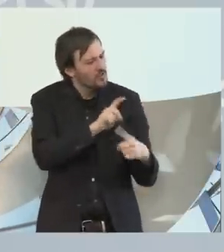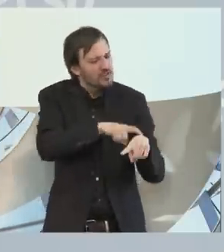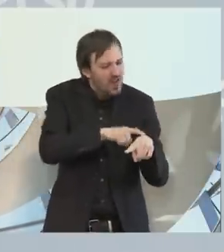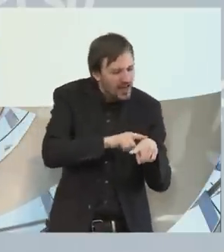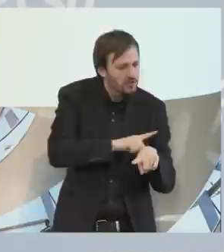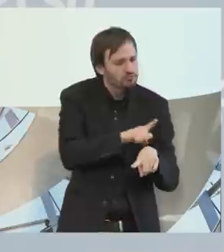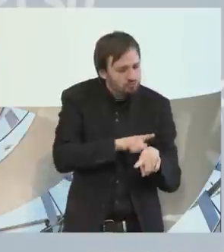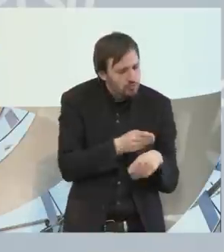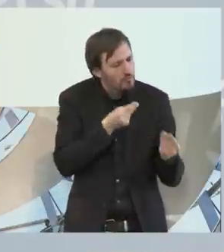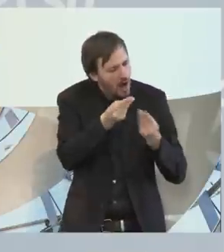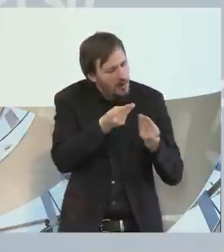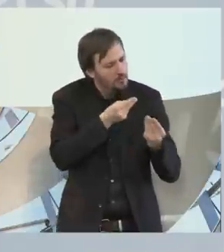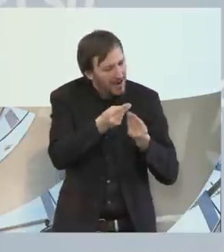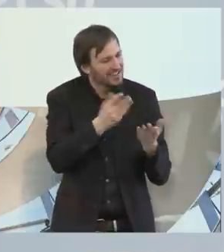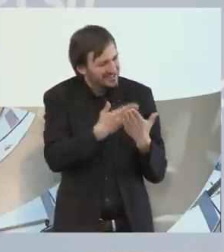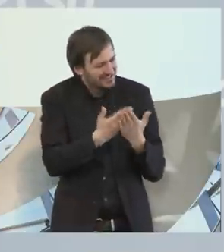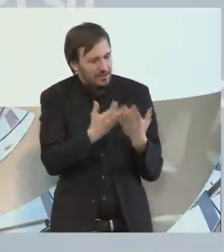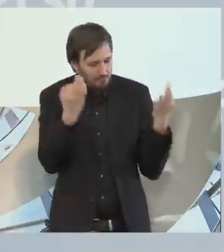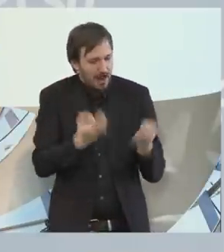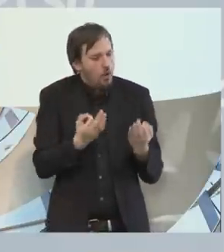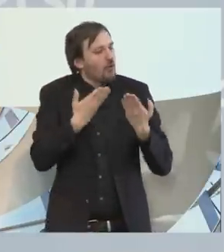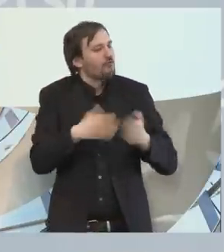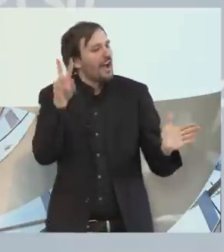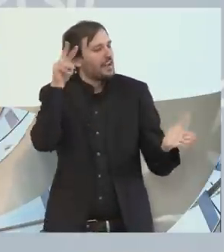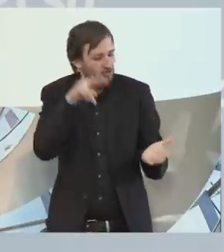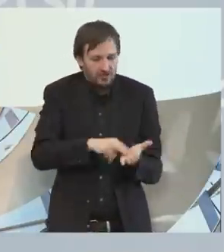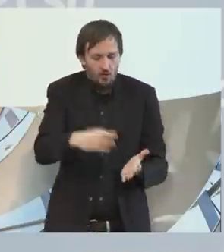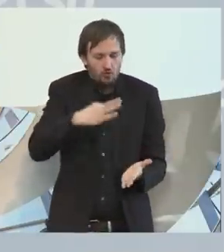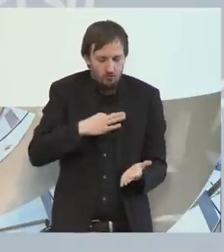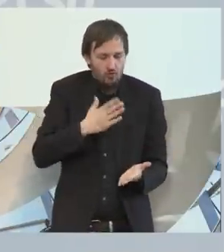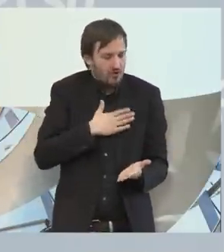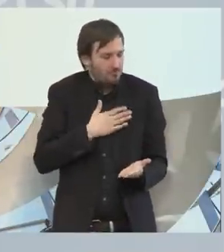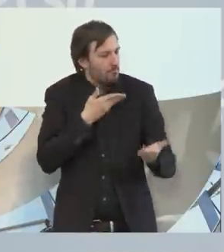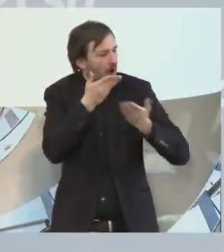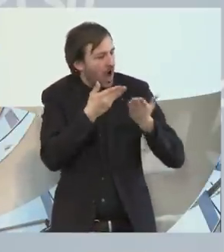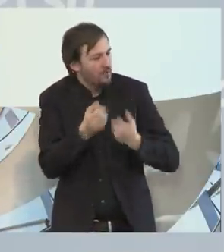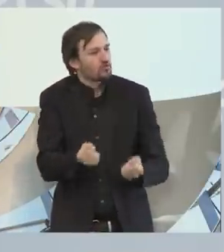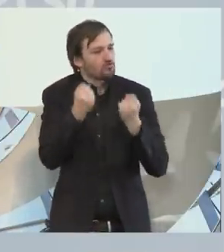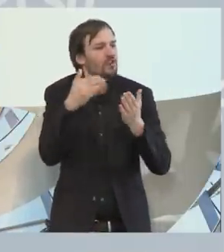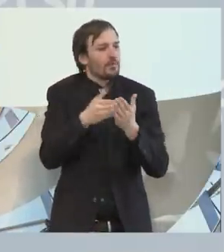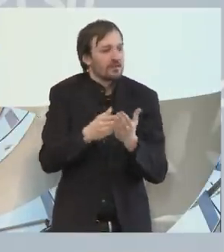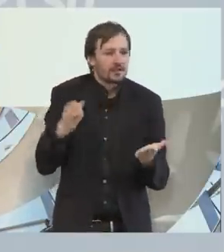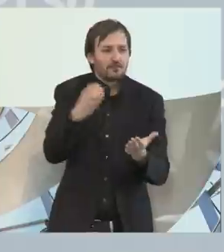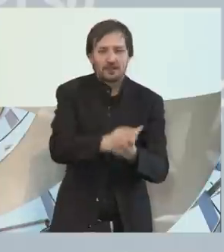Freistellungen unserer Aufgabe in den Unternehmen gerecht werden. Dann haben wir dabei Benedikt Licker,